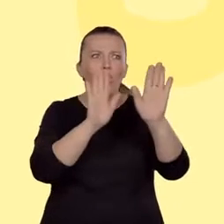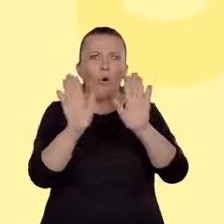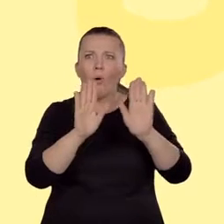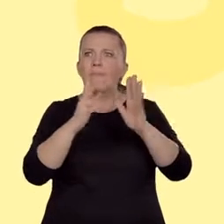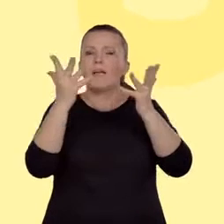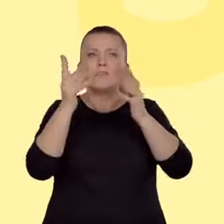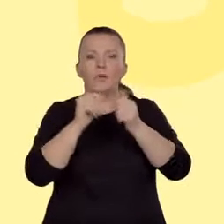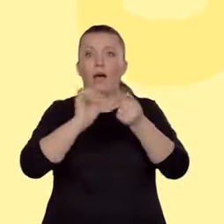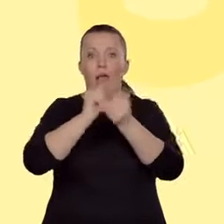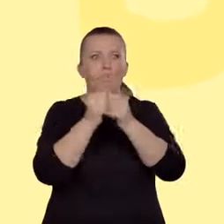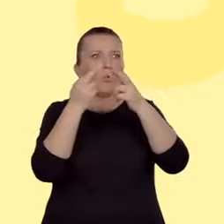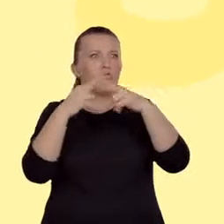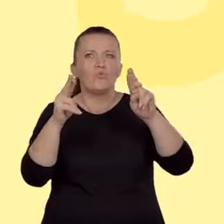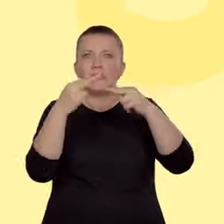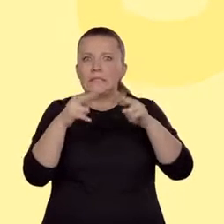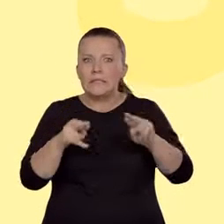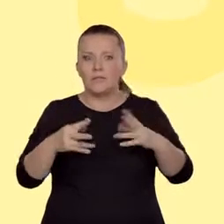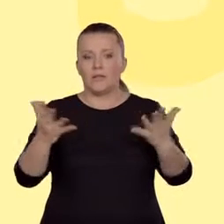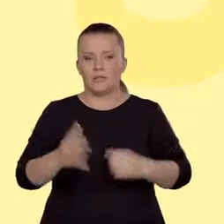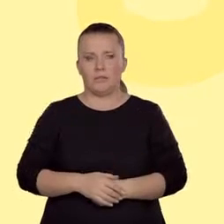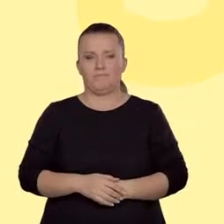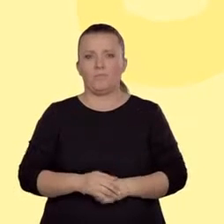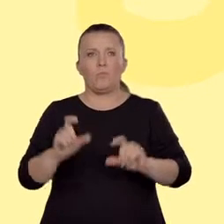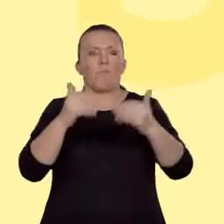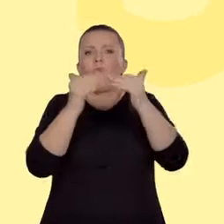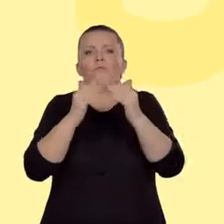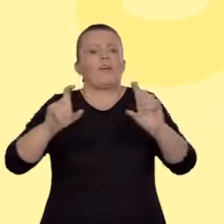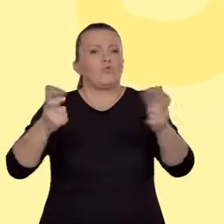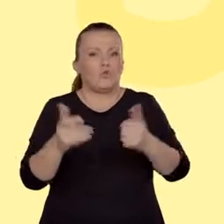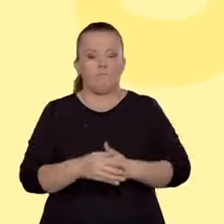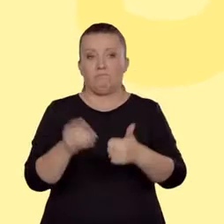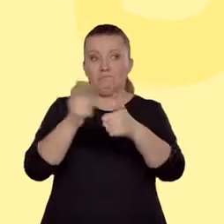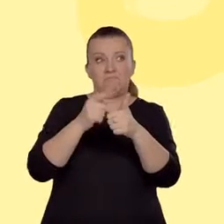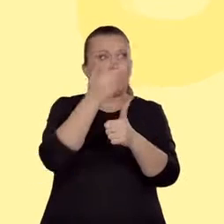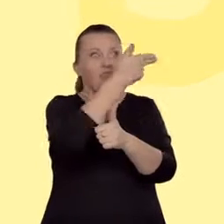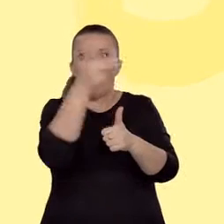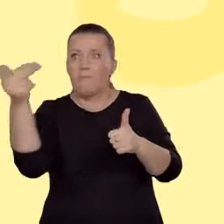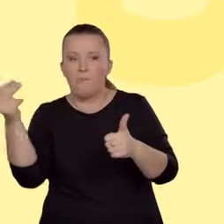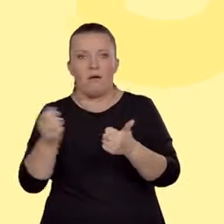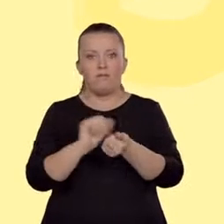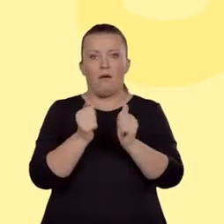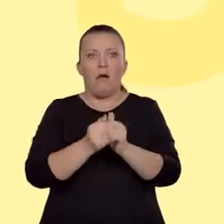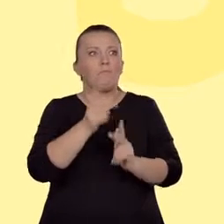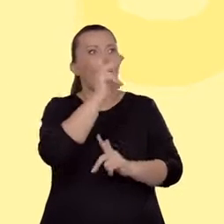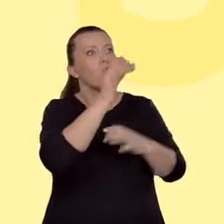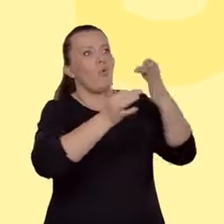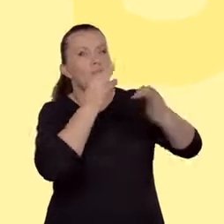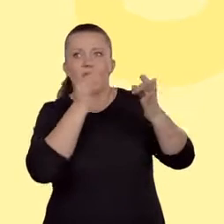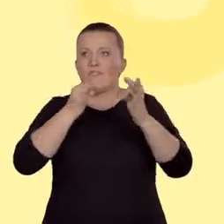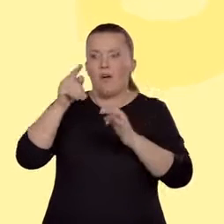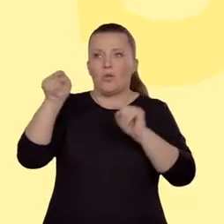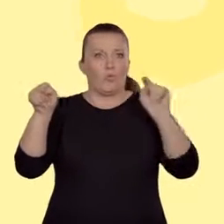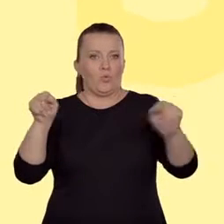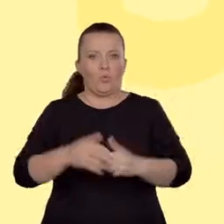podobne lub się różnią. Co może być podstawą porównania? Może być nią tematyka, podmiot mówiący jego sytuacja,